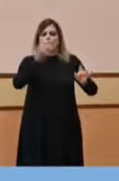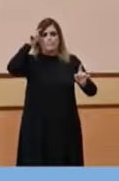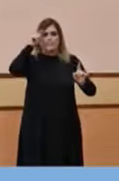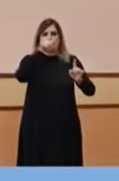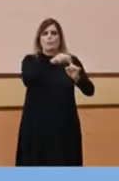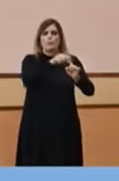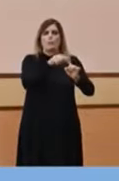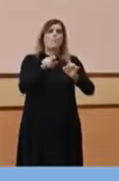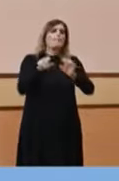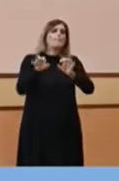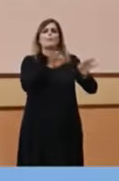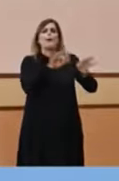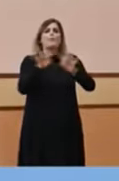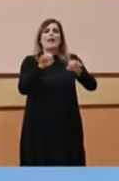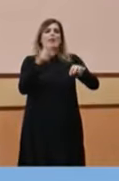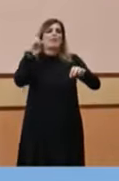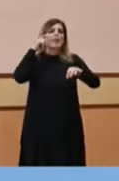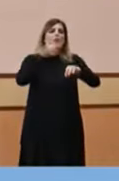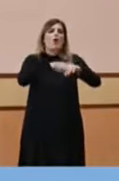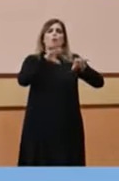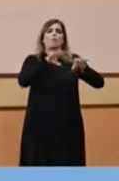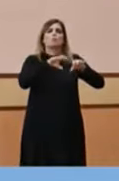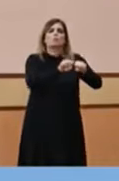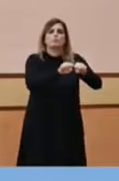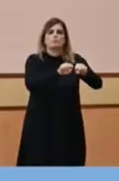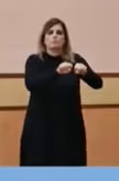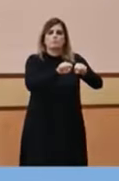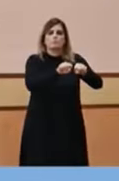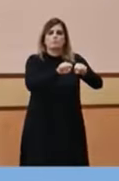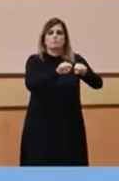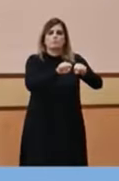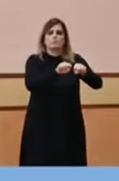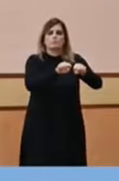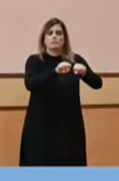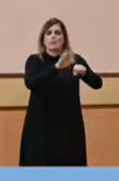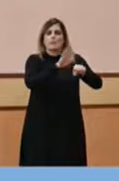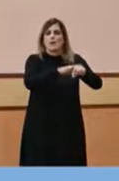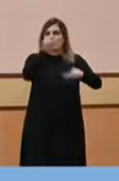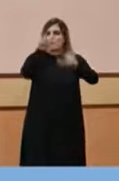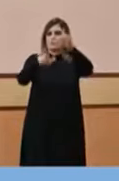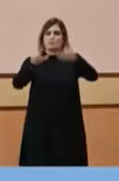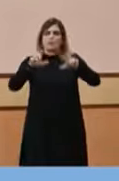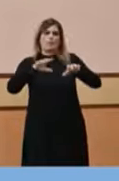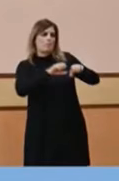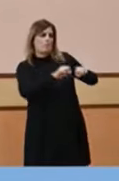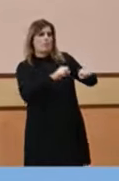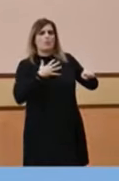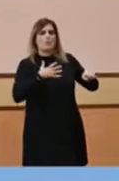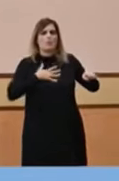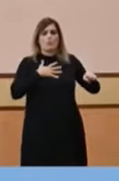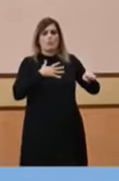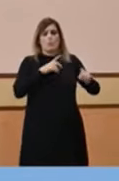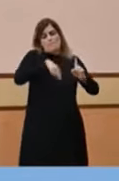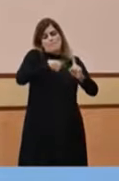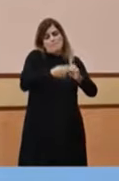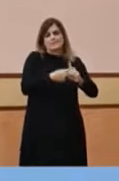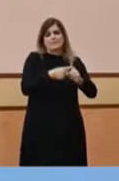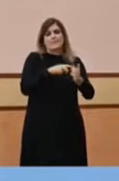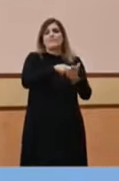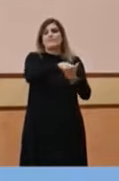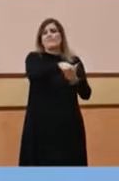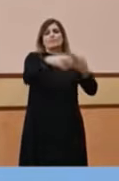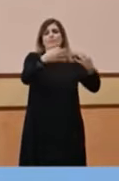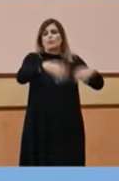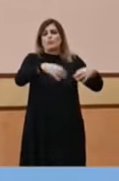programació més proactiva, en aquest cas, des de la banda de la ciutadania i les vies habituals que hi ha,